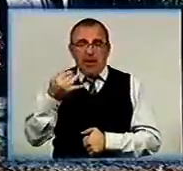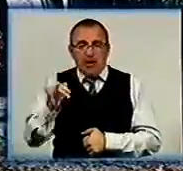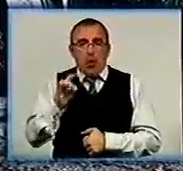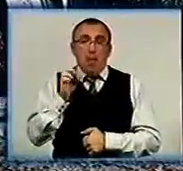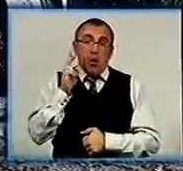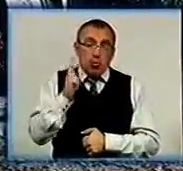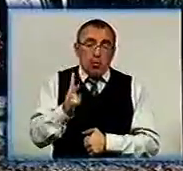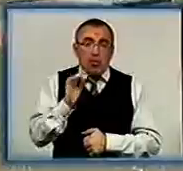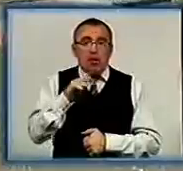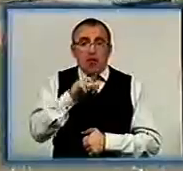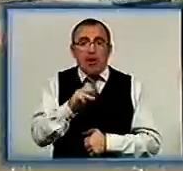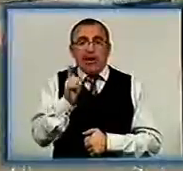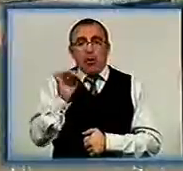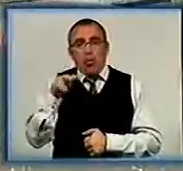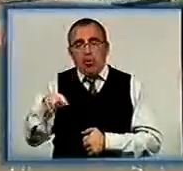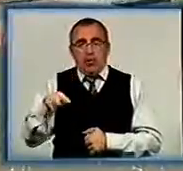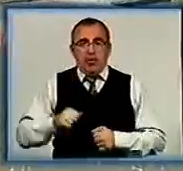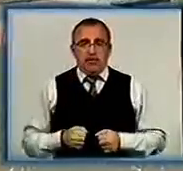Романюк та Михайло Кригул.